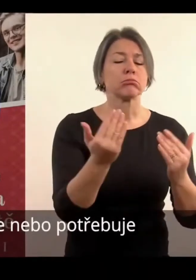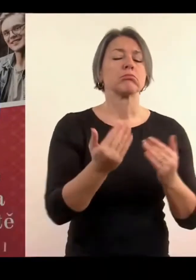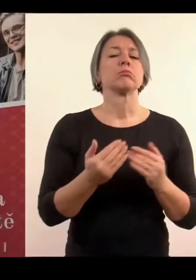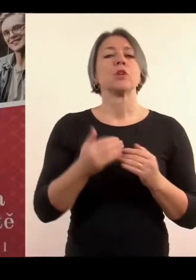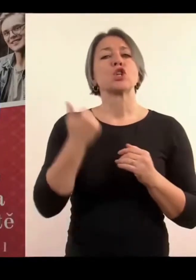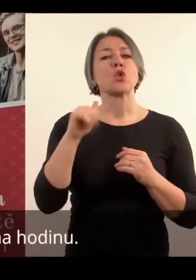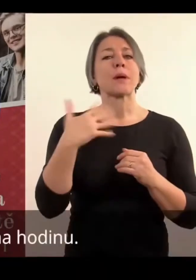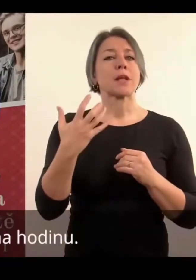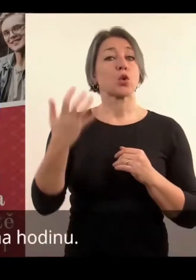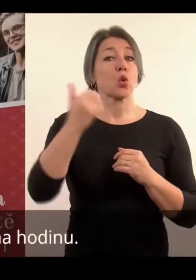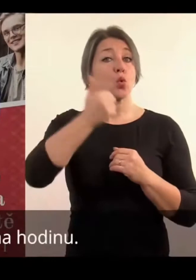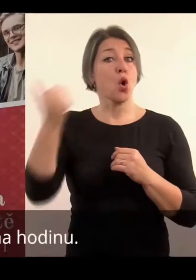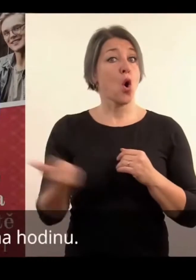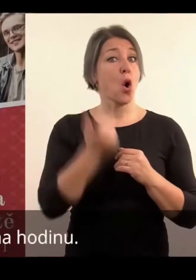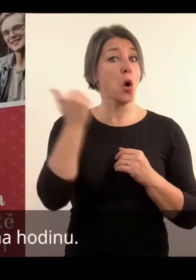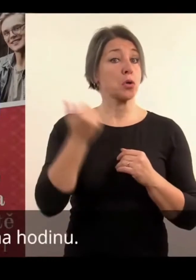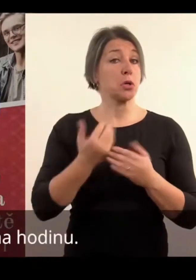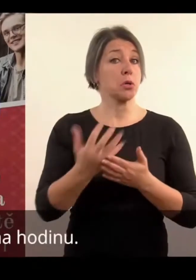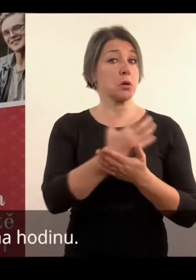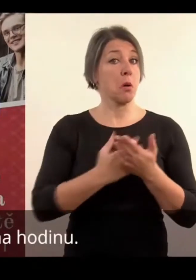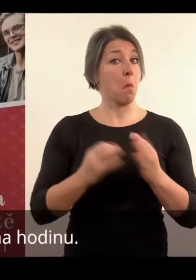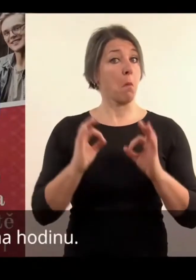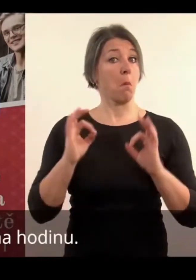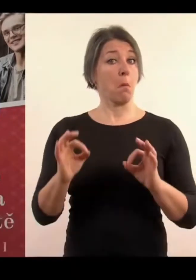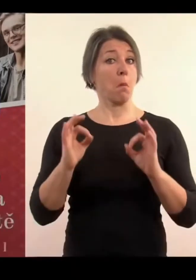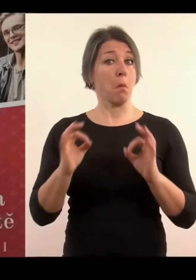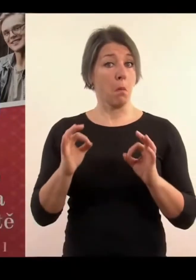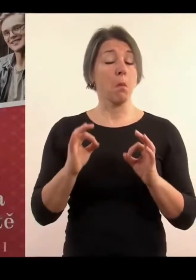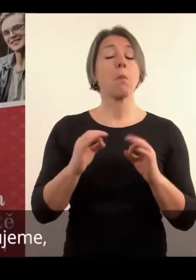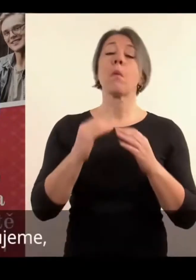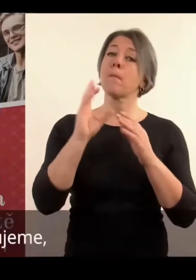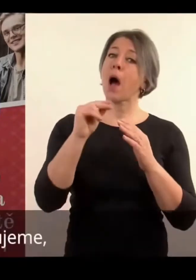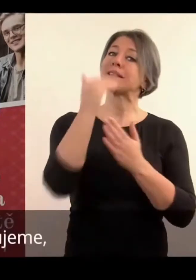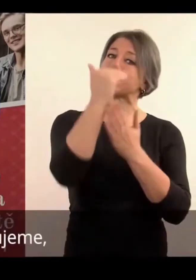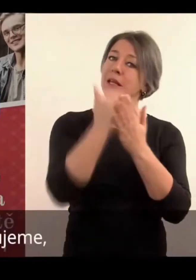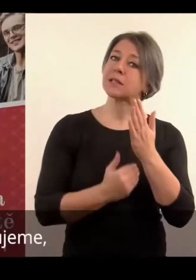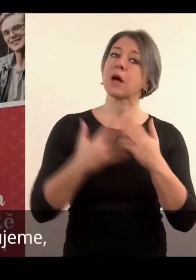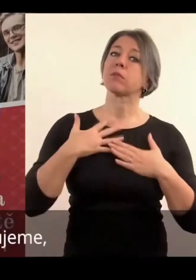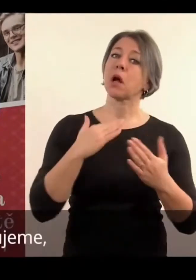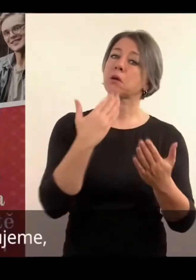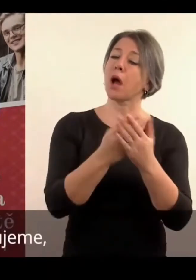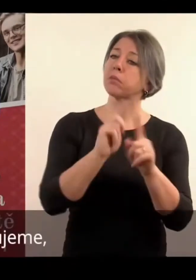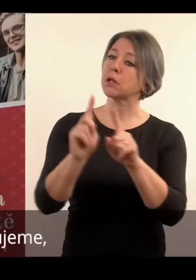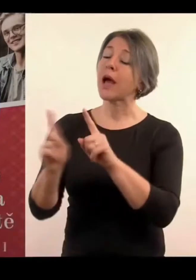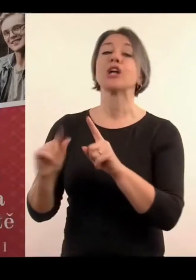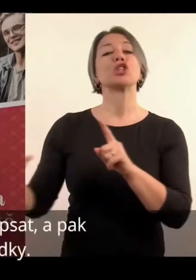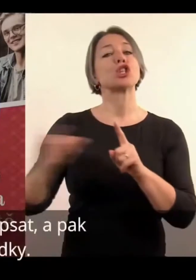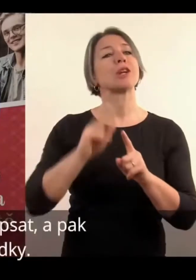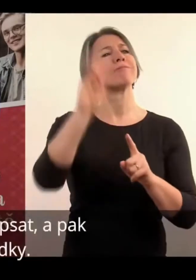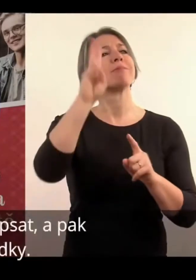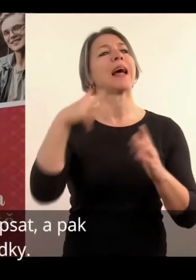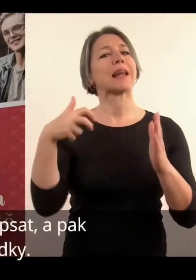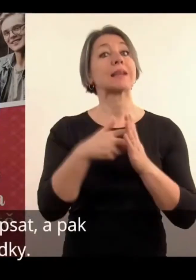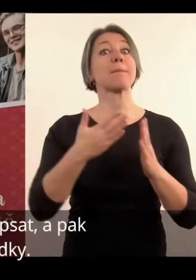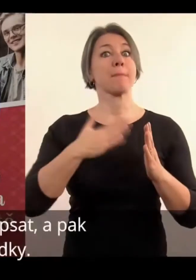minimální vzdaje 150 Kč na hodinu. My to na dítě dělády dividujeme, protože je možná se nechat u nás zapsat